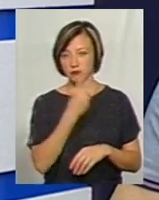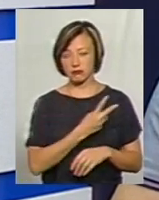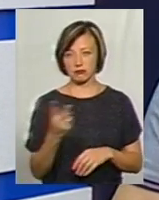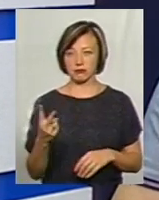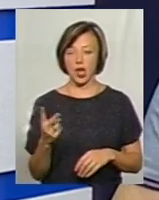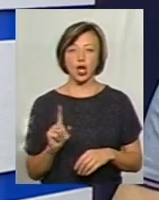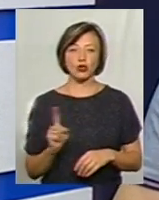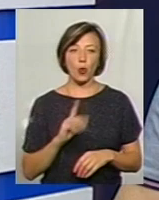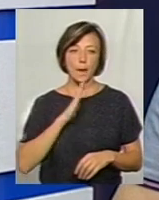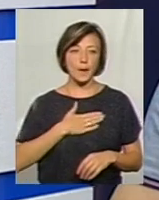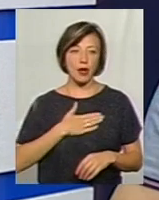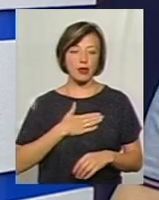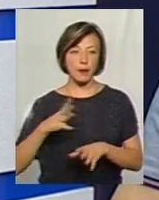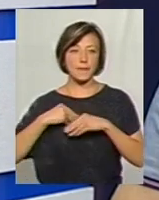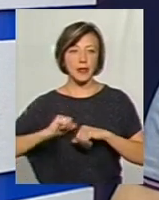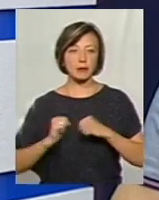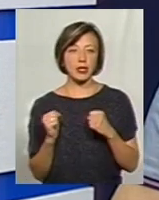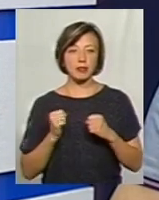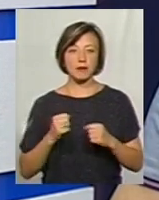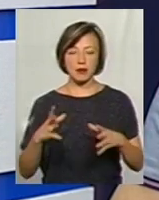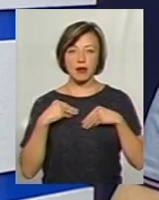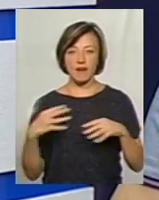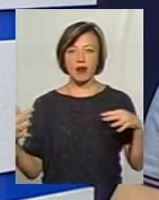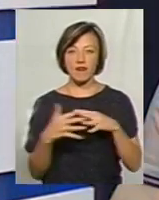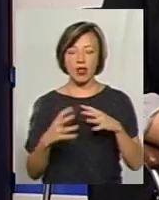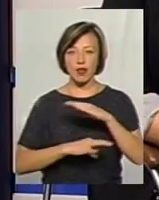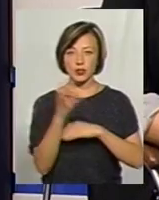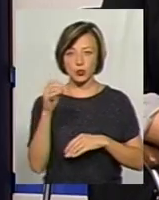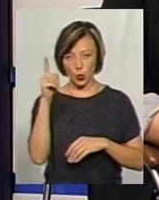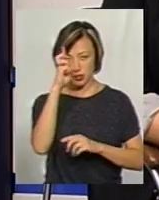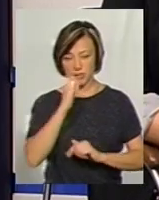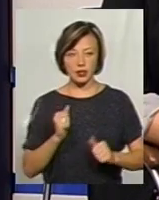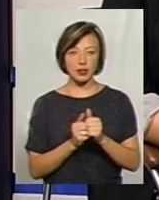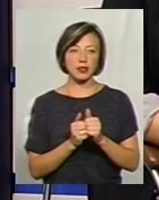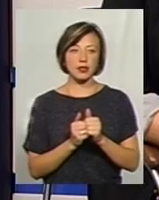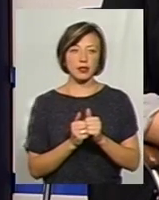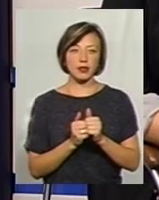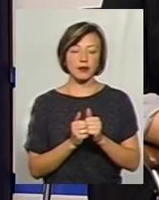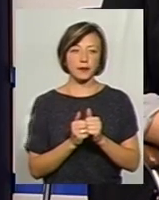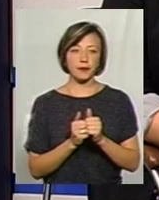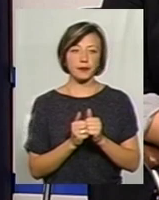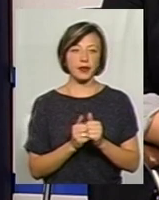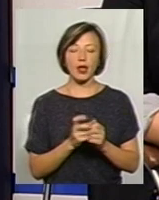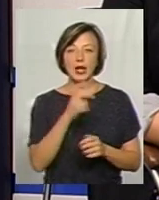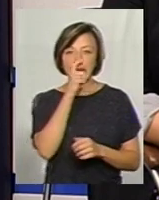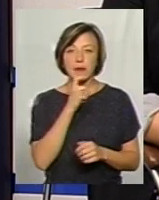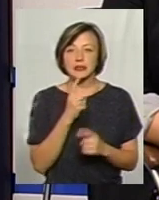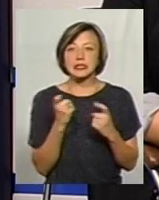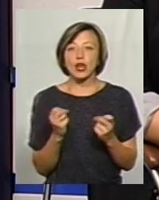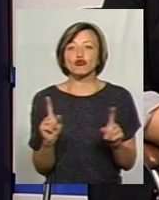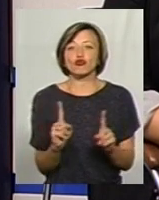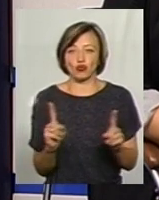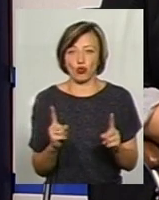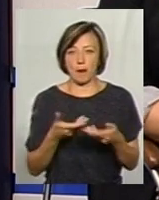що мої побратимі, які со мною воювали на востокі країни, ходять необ'явлені війни, не розуміють, за що ми все-таки